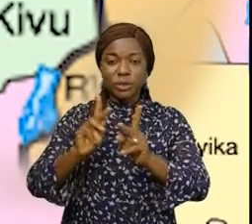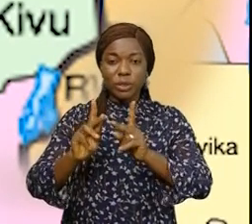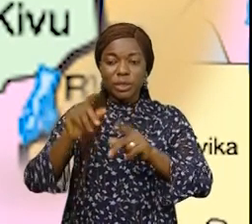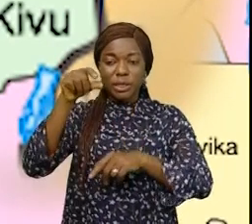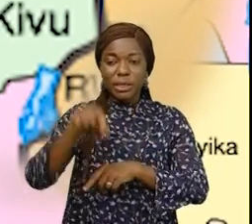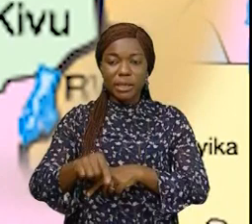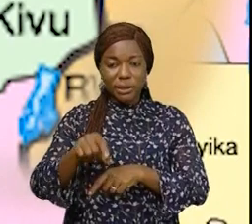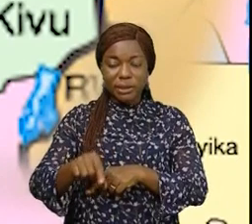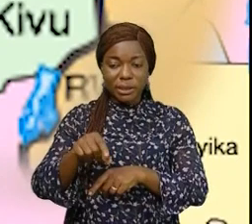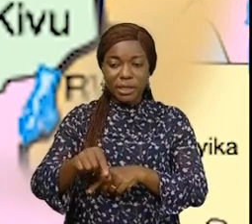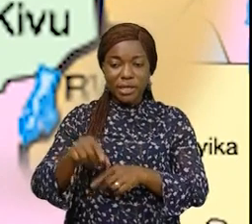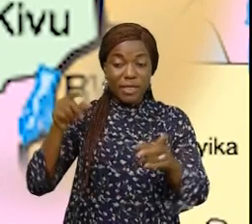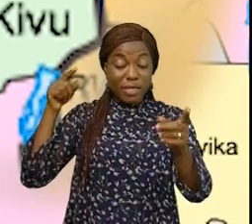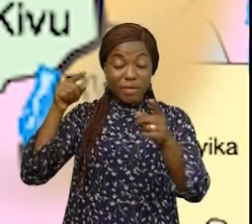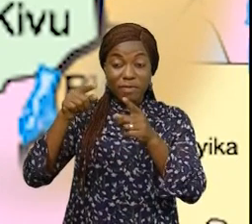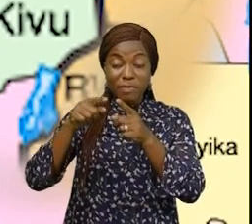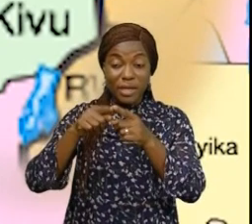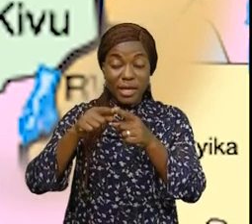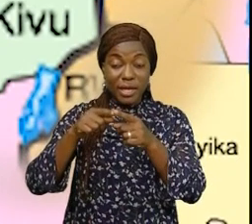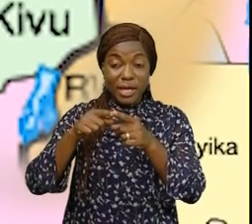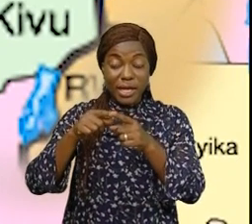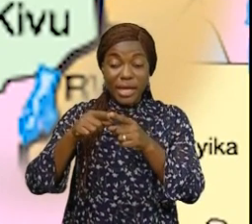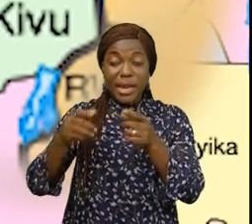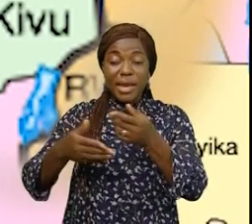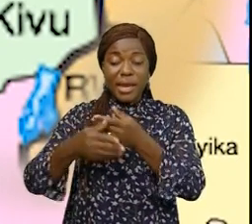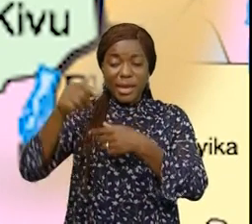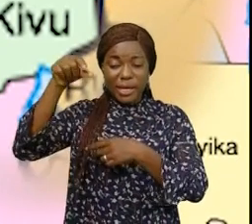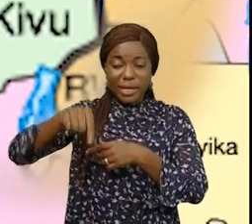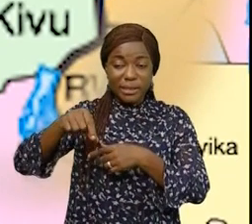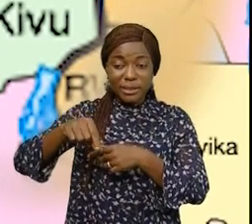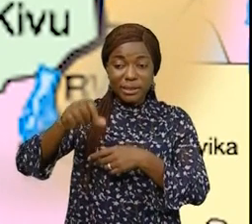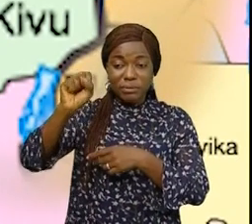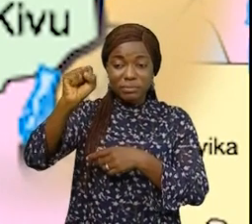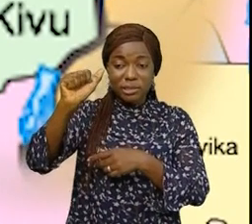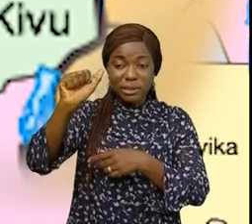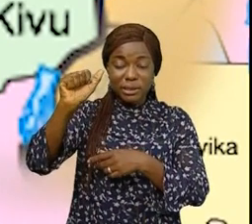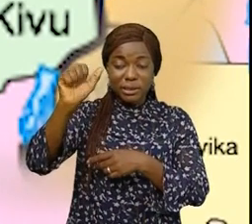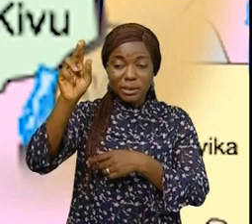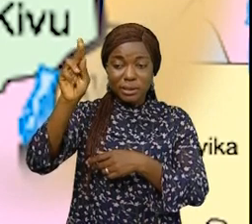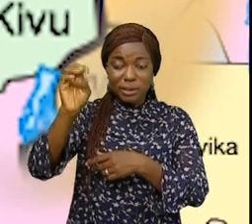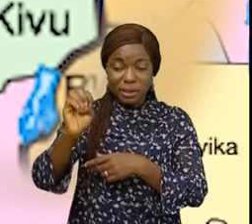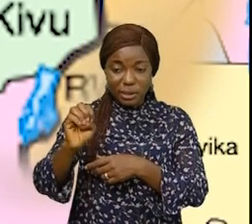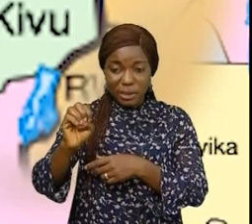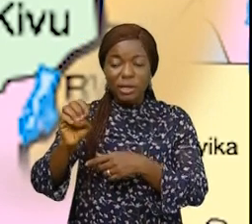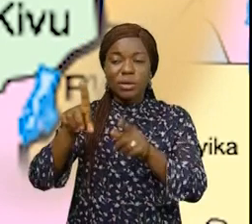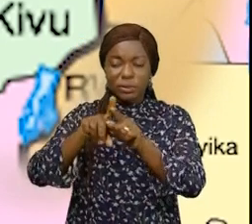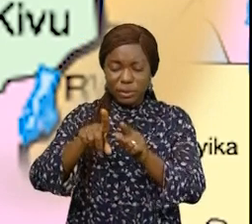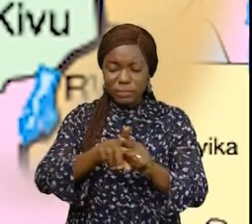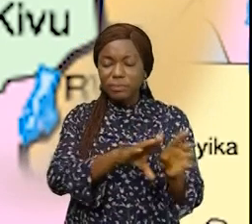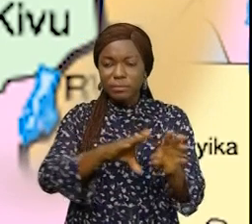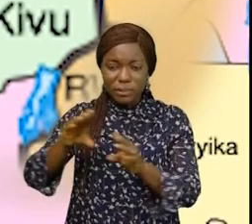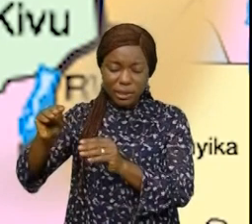quartiers précités vers la cité de Saké. L'évacuation devra se faire dans le calme